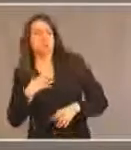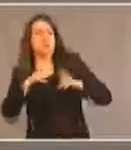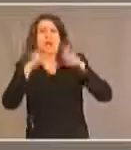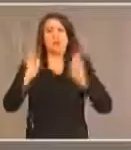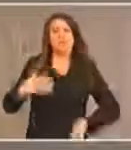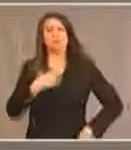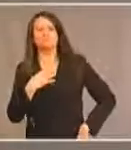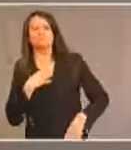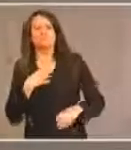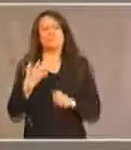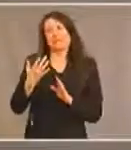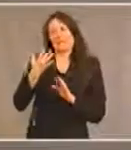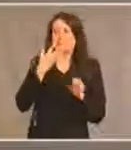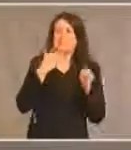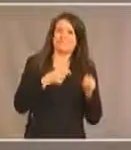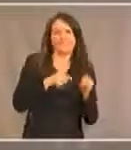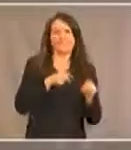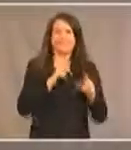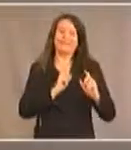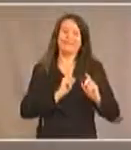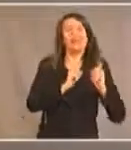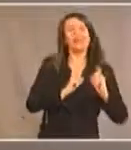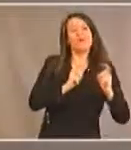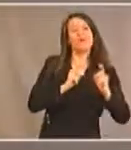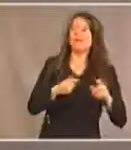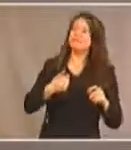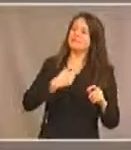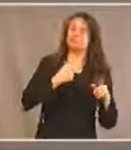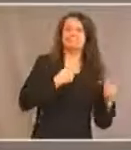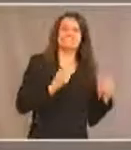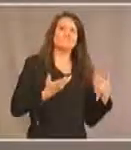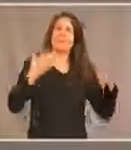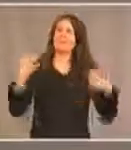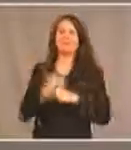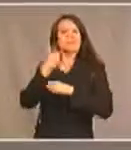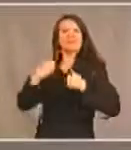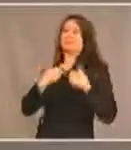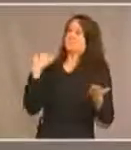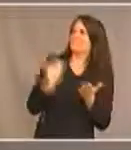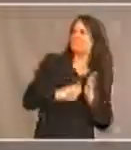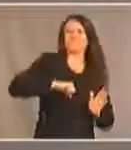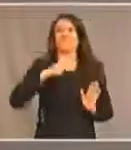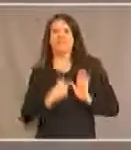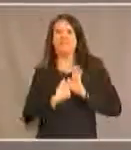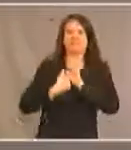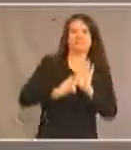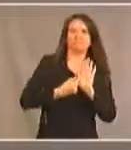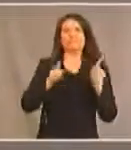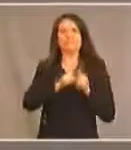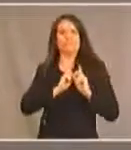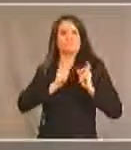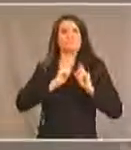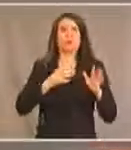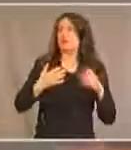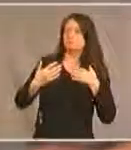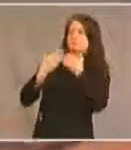Nous préférerions avoir des gens qui se font les champions de l'accessibilité au Canada. Bon, on nous fait